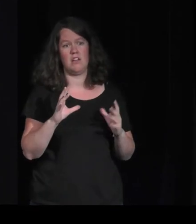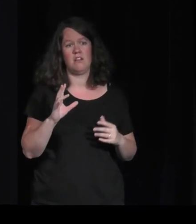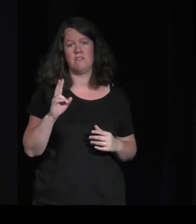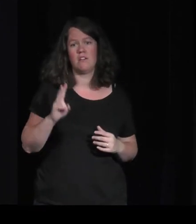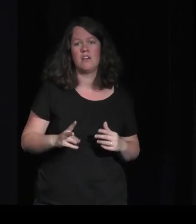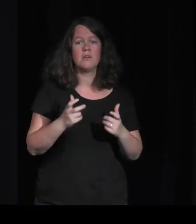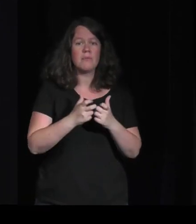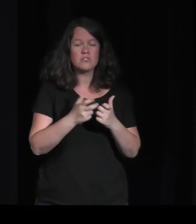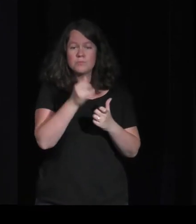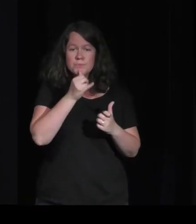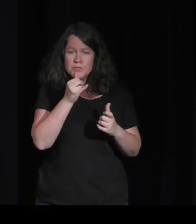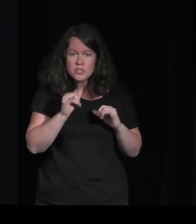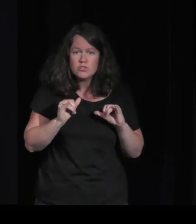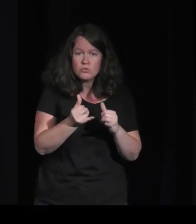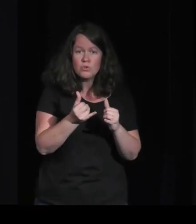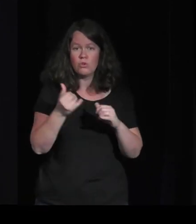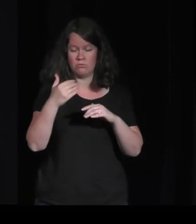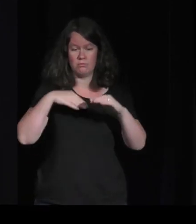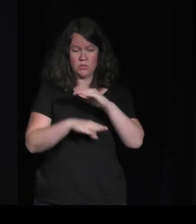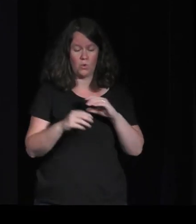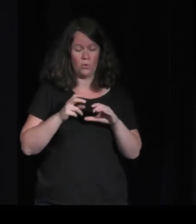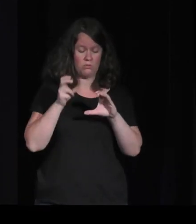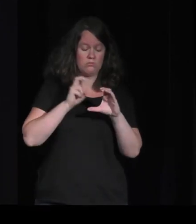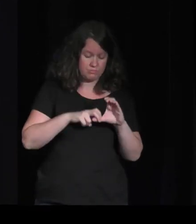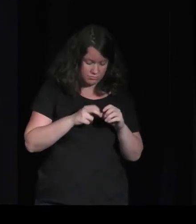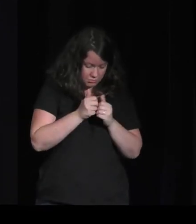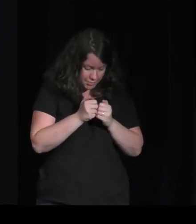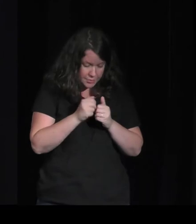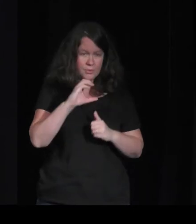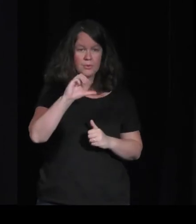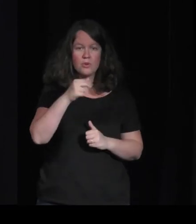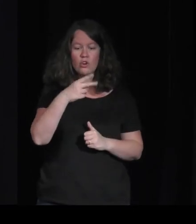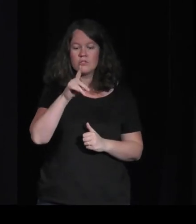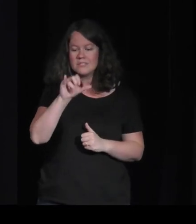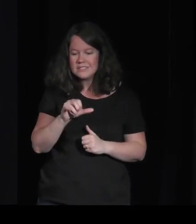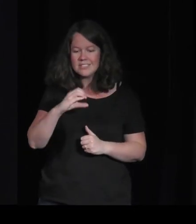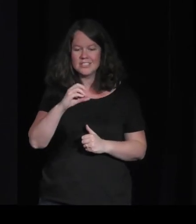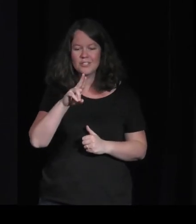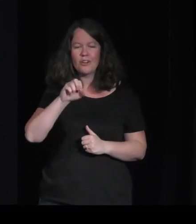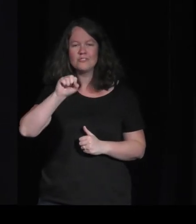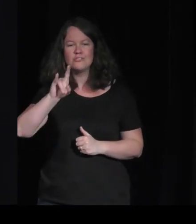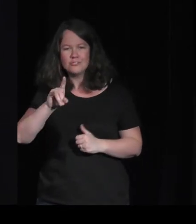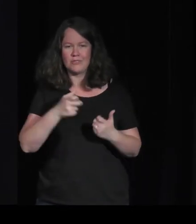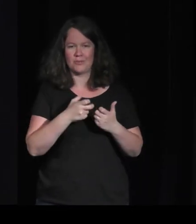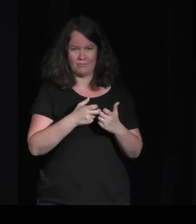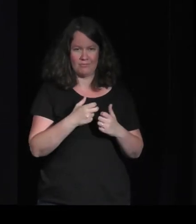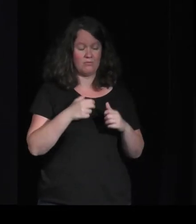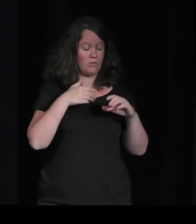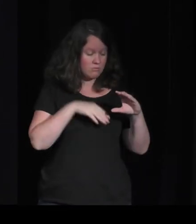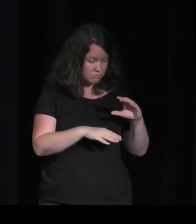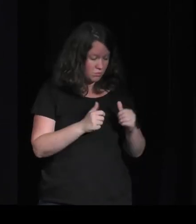Candy Crush, c'est un engagement entre deux stations de métro et puis on lève le nez à un moment où on écoute vaguement ce qui se passe autour. Donc, est